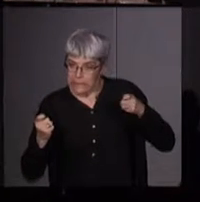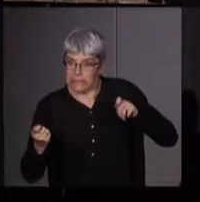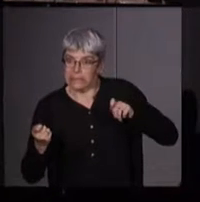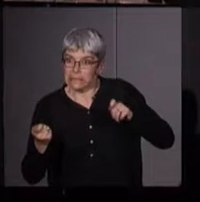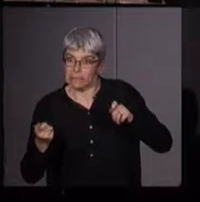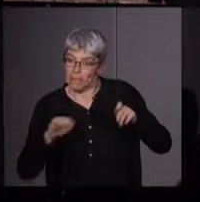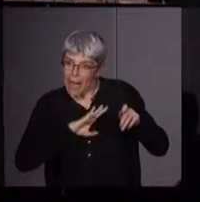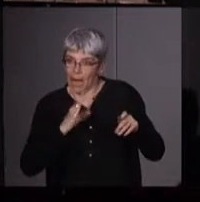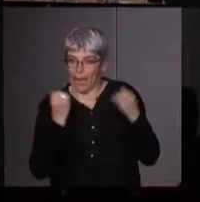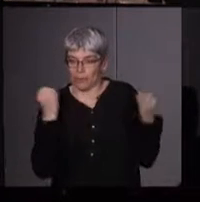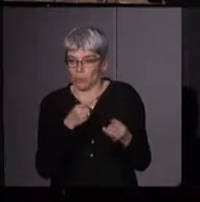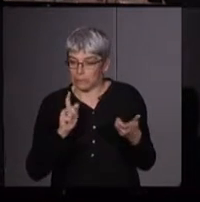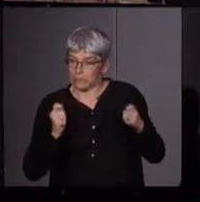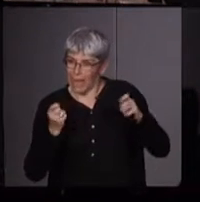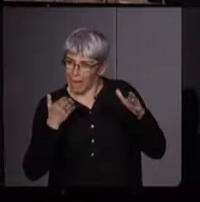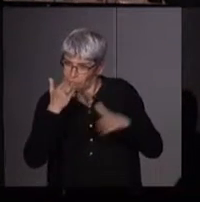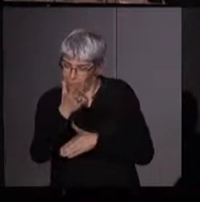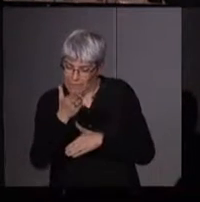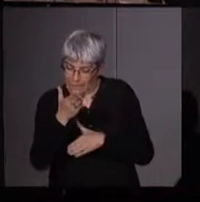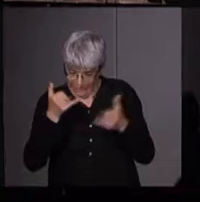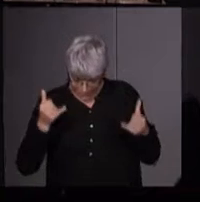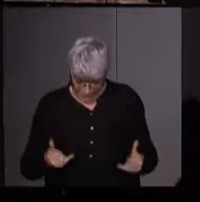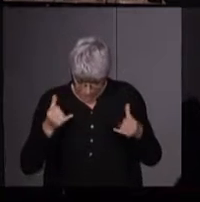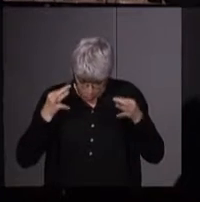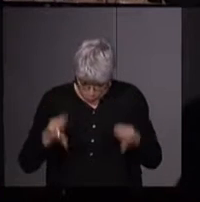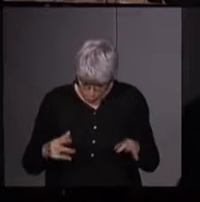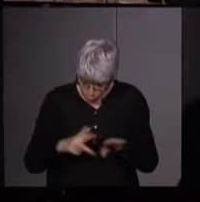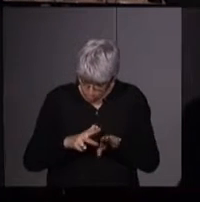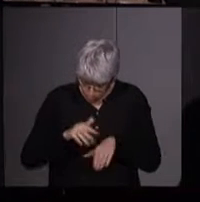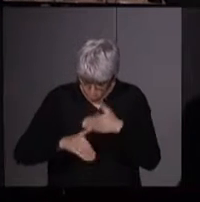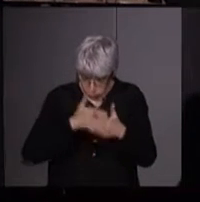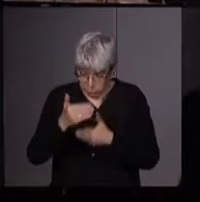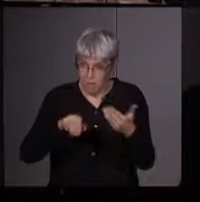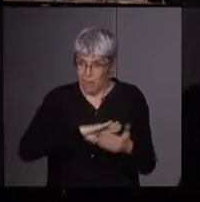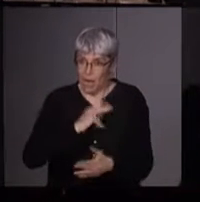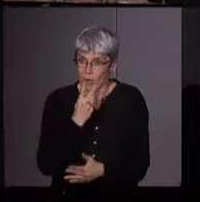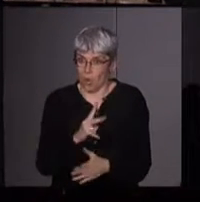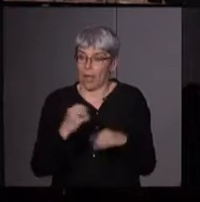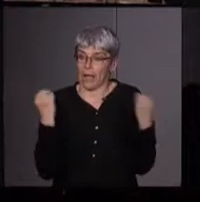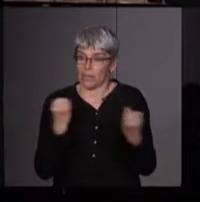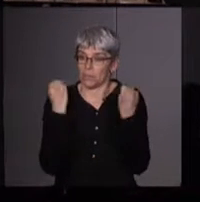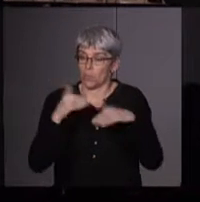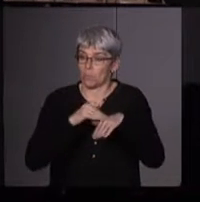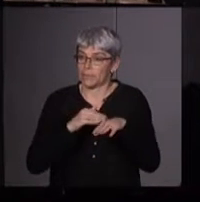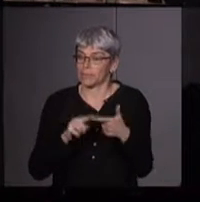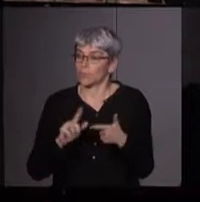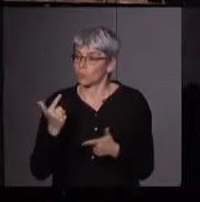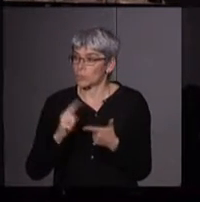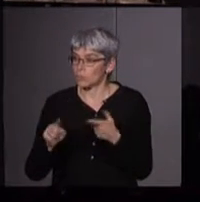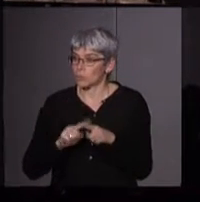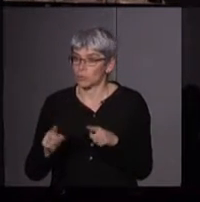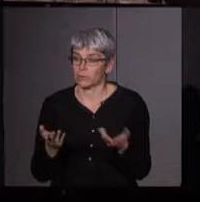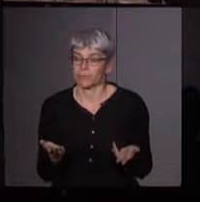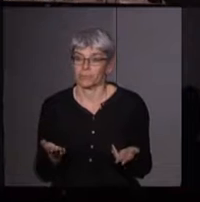événements que l'avenir se crée ici et maintenant à travers toutes les actions politiques qu'on peut mener. Deuxième élément,